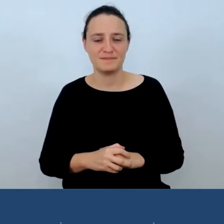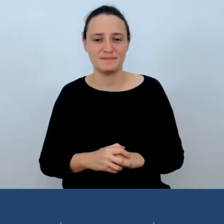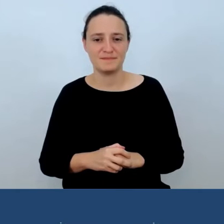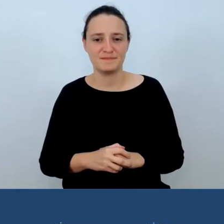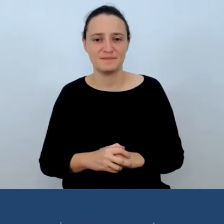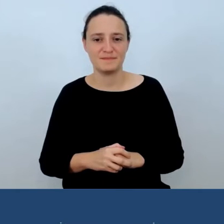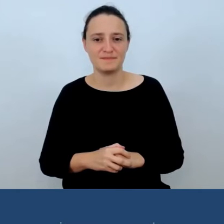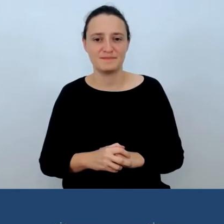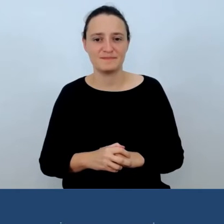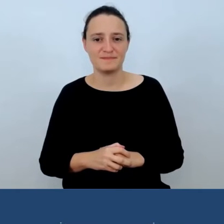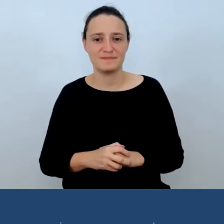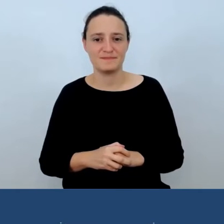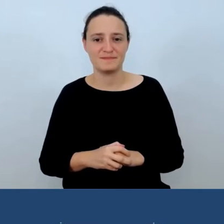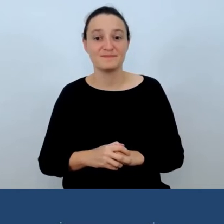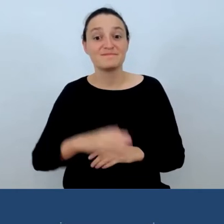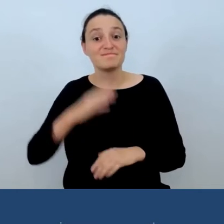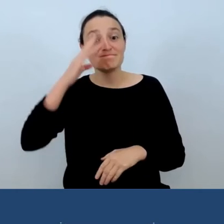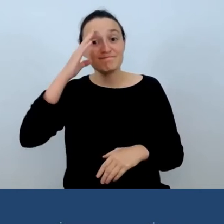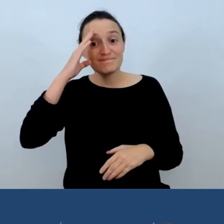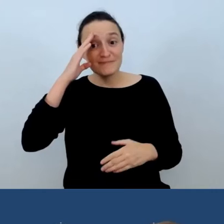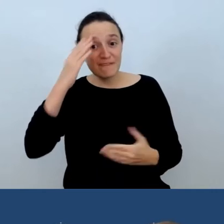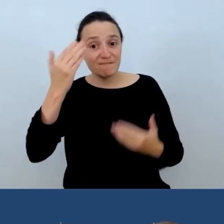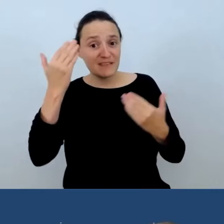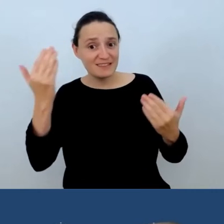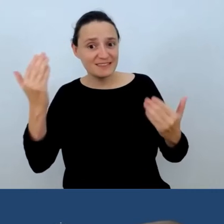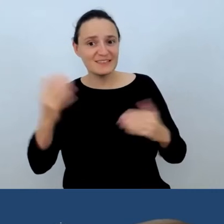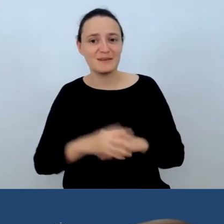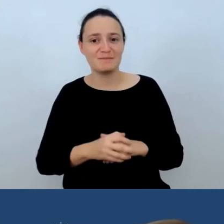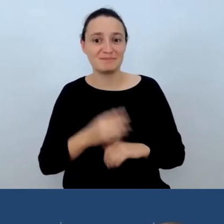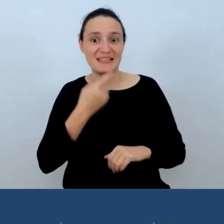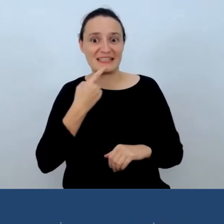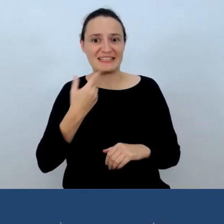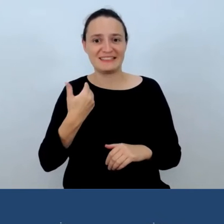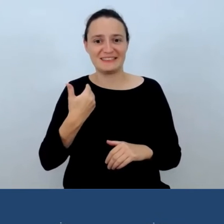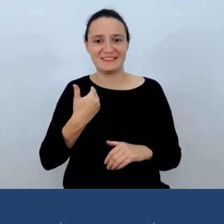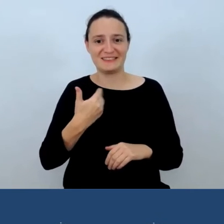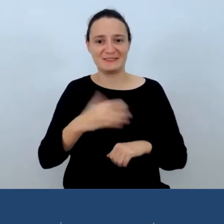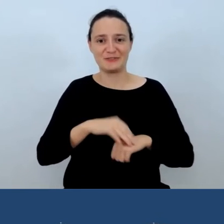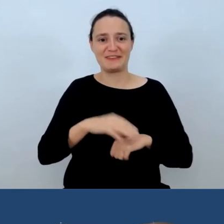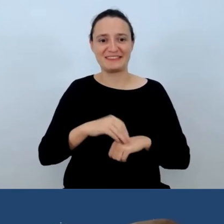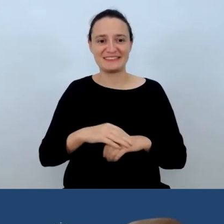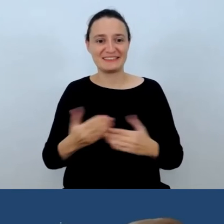Hej, tack så mycket och vilken fina introduktion! Tackar!